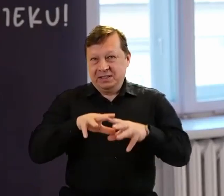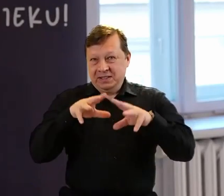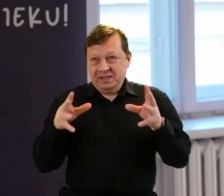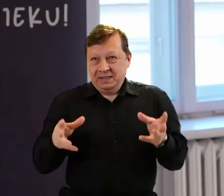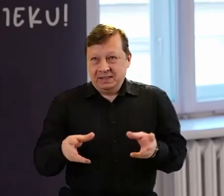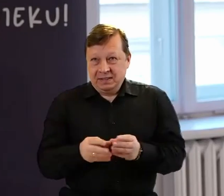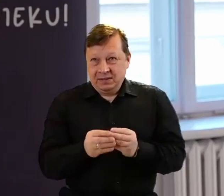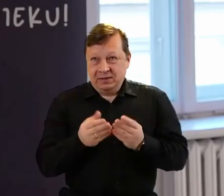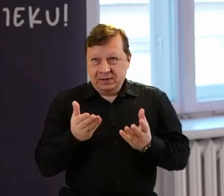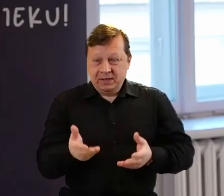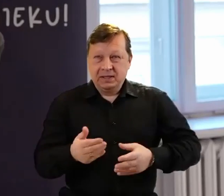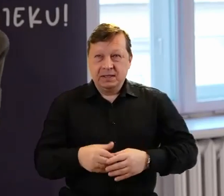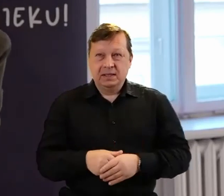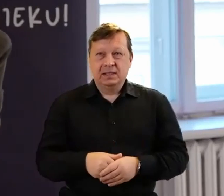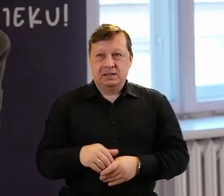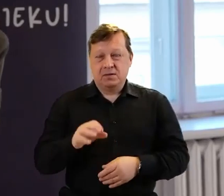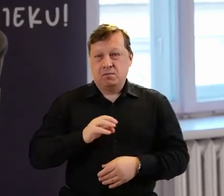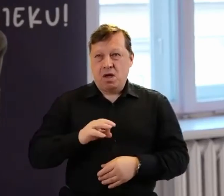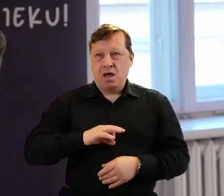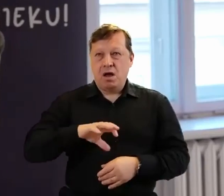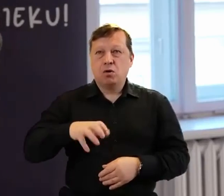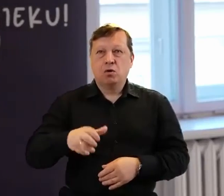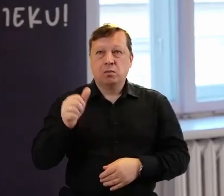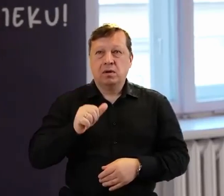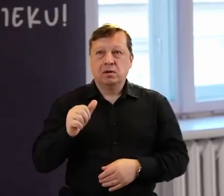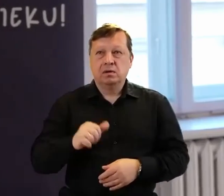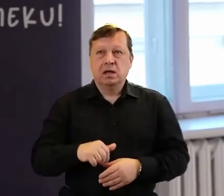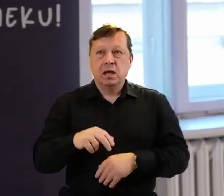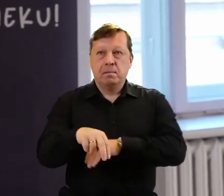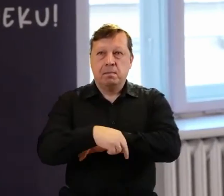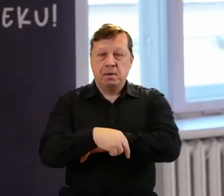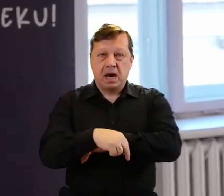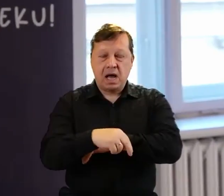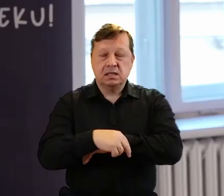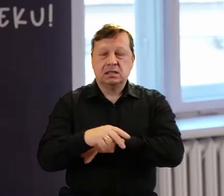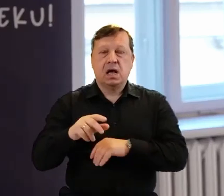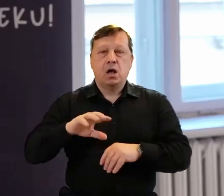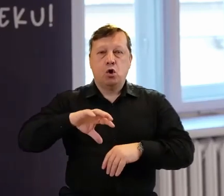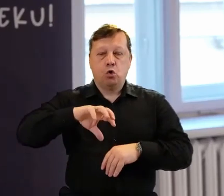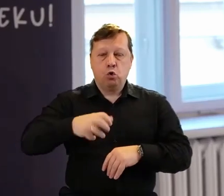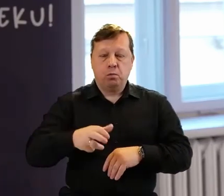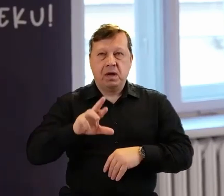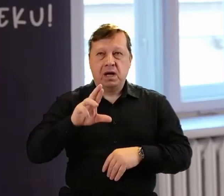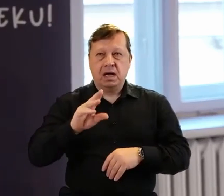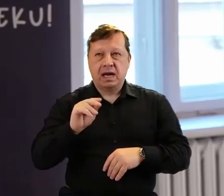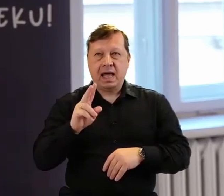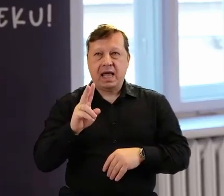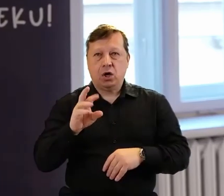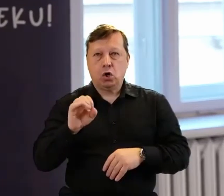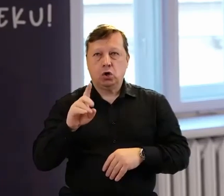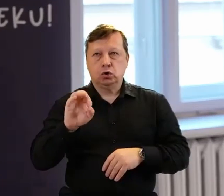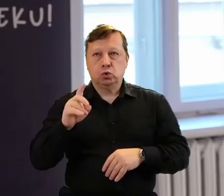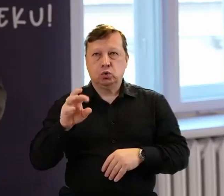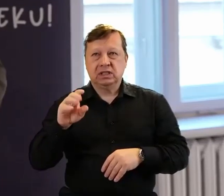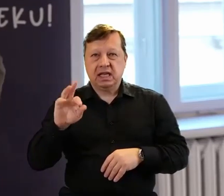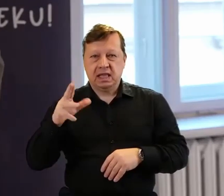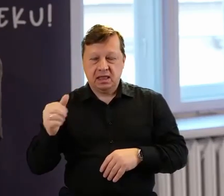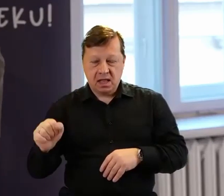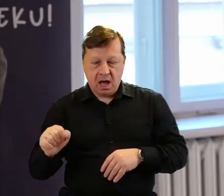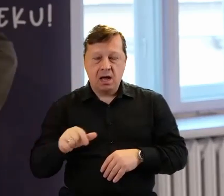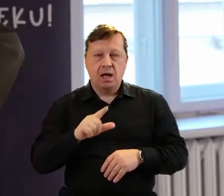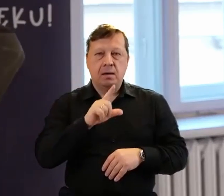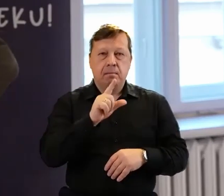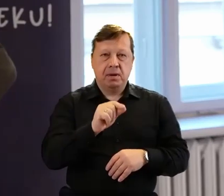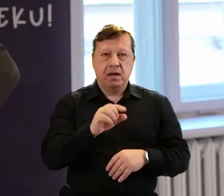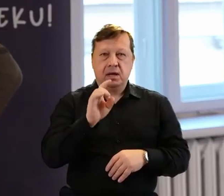jeżeli chodzi o tę naszą grupę. Grupa nazywa się Praska Grupa Rekonstrukcyjna, w skrócie PGR. I